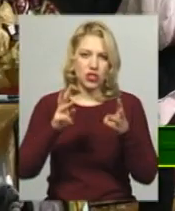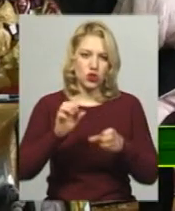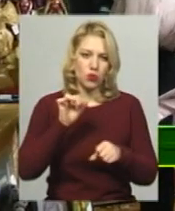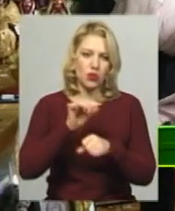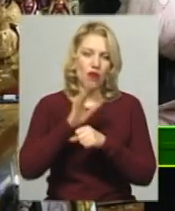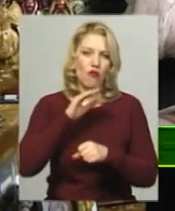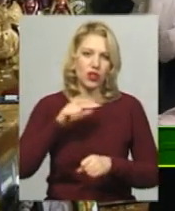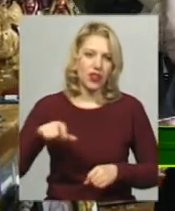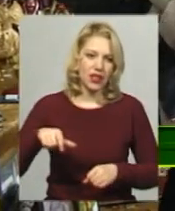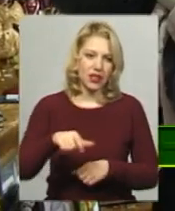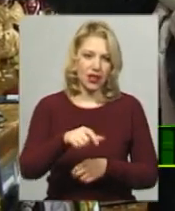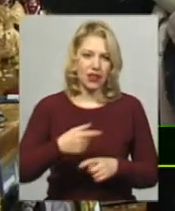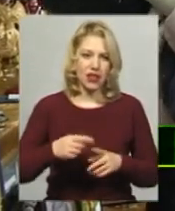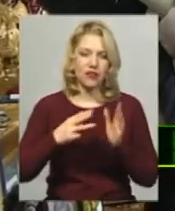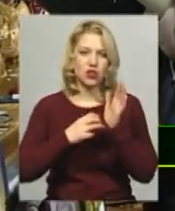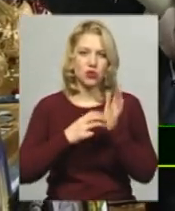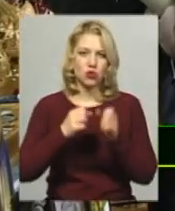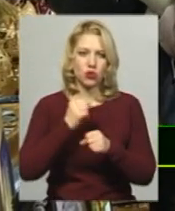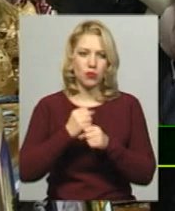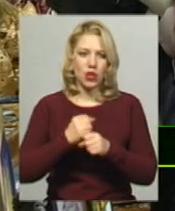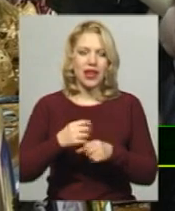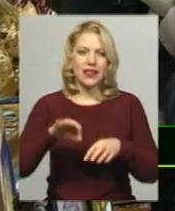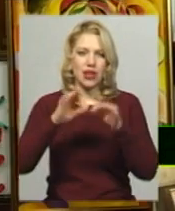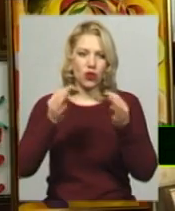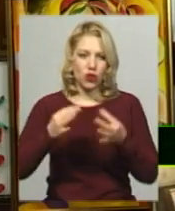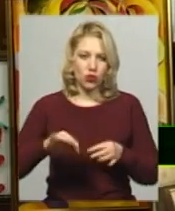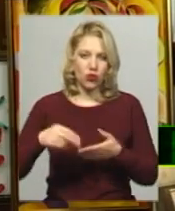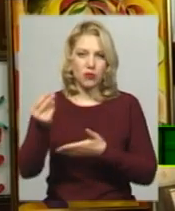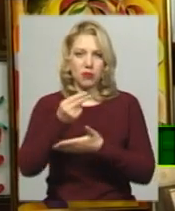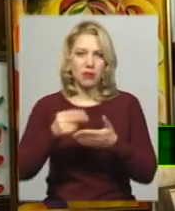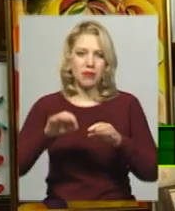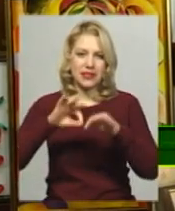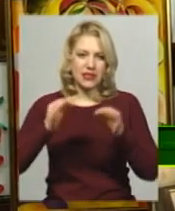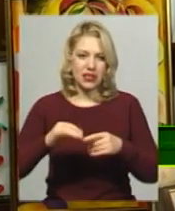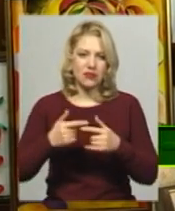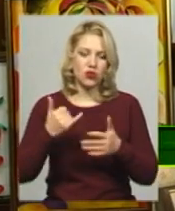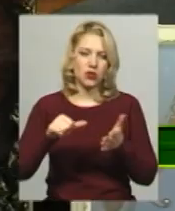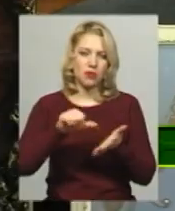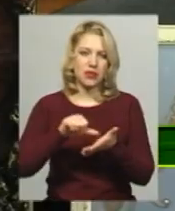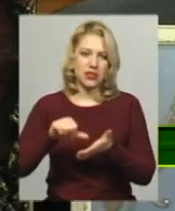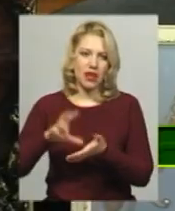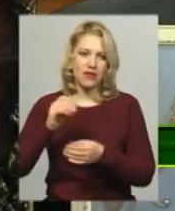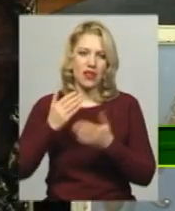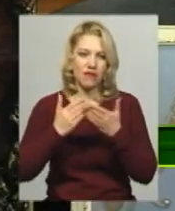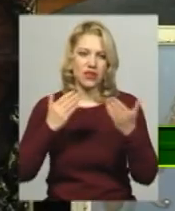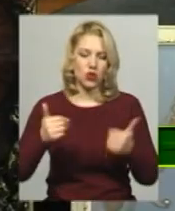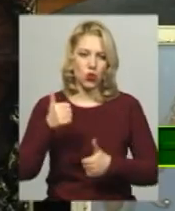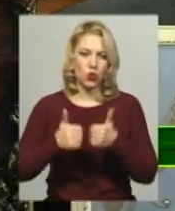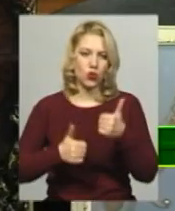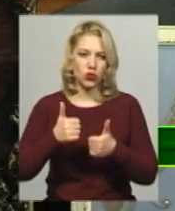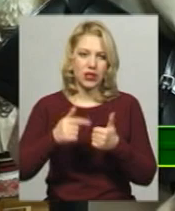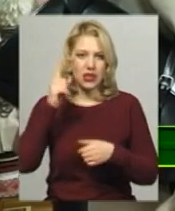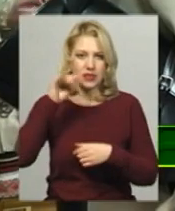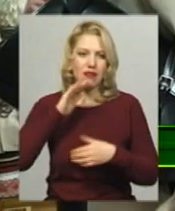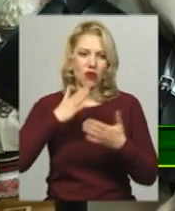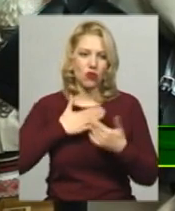Понад 800 робіт декоративно-ужиткового і образотворчого мистецтва представили сьогодні на заочній виставці конкурсів «Знай і любий свій край» у